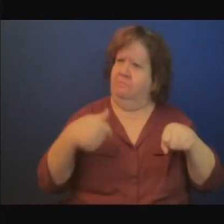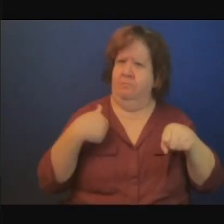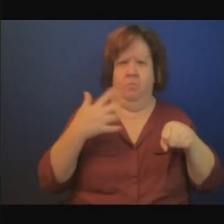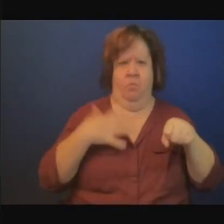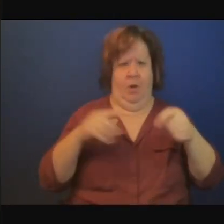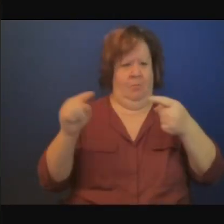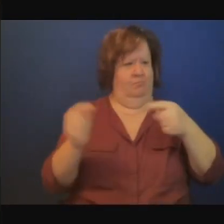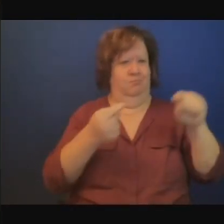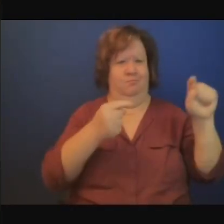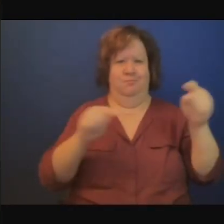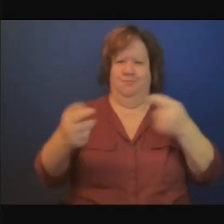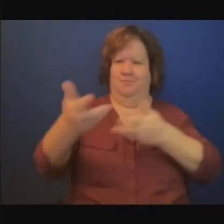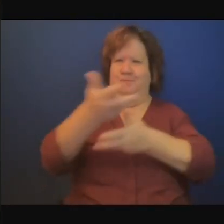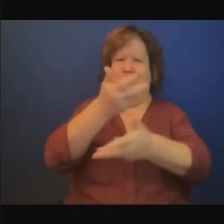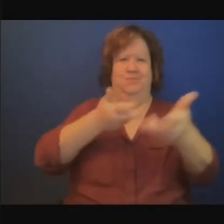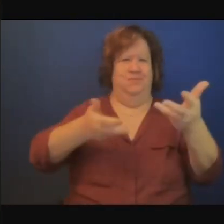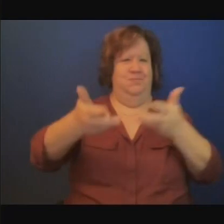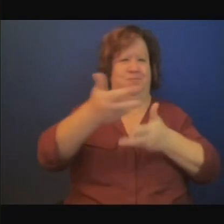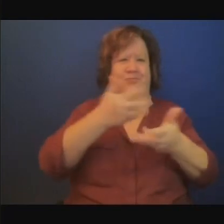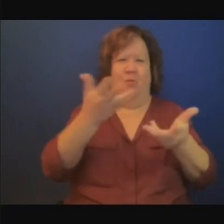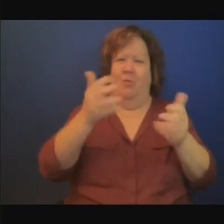pas à prendre la parole.